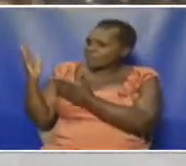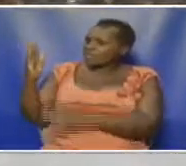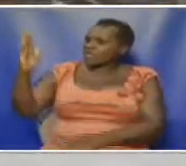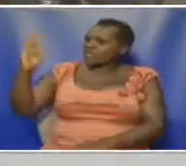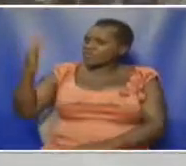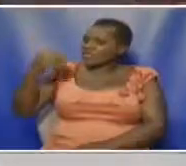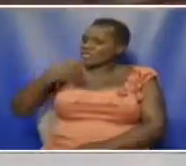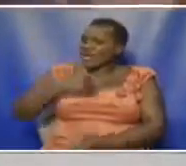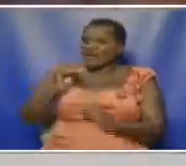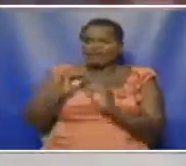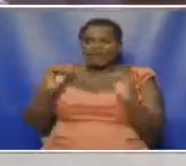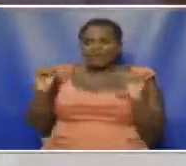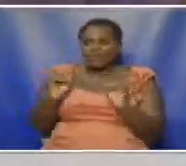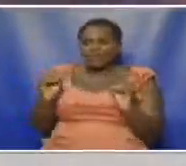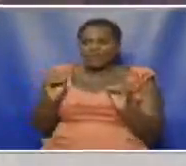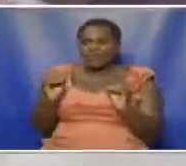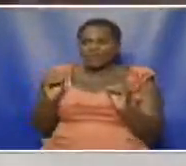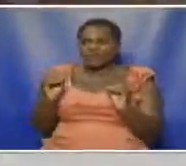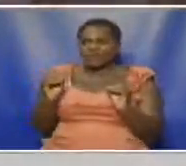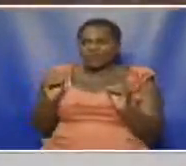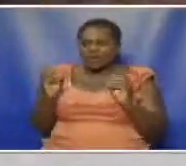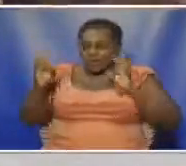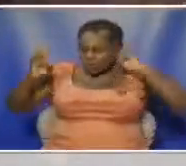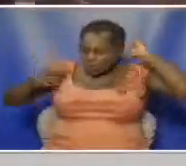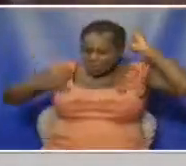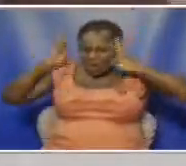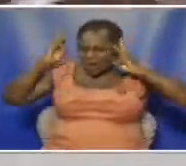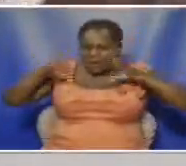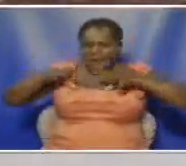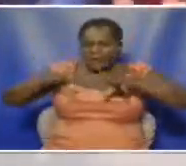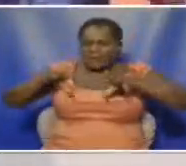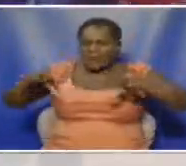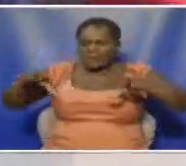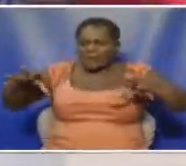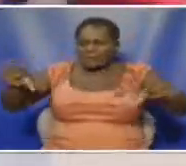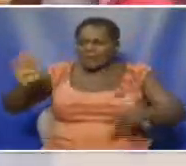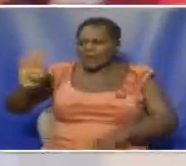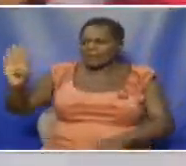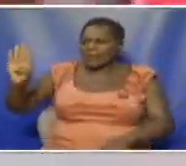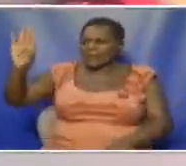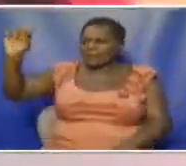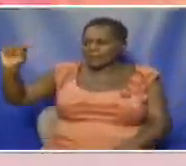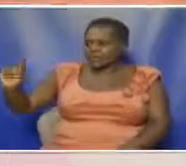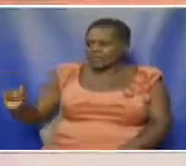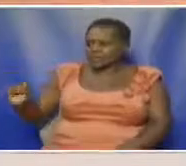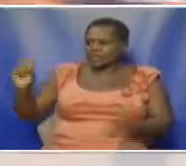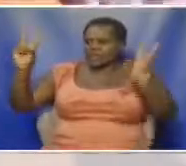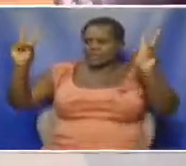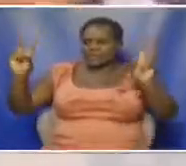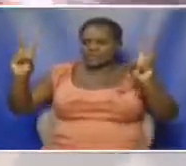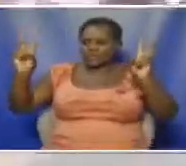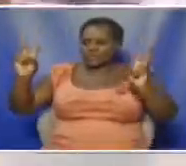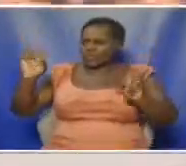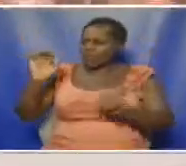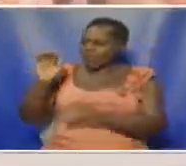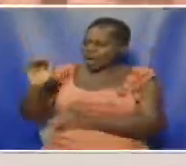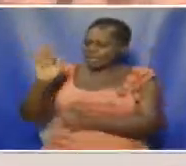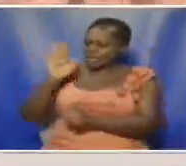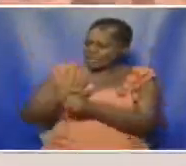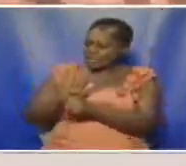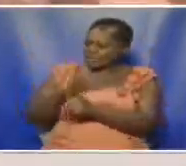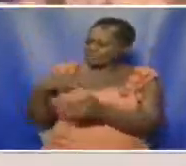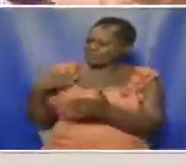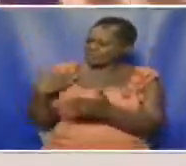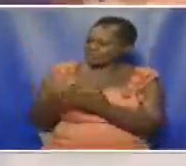wa wakazi Wa maenio haya Wasiwasi badu umetanda maenio kathaya Baringo kusini Swali wanalojuliza wengi Ni